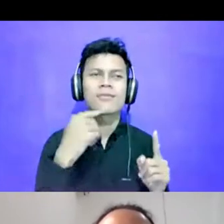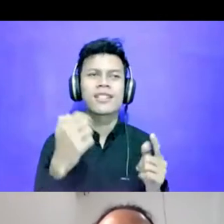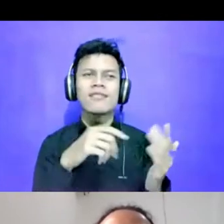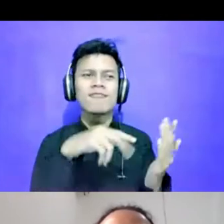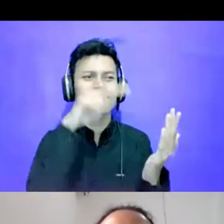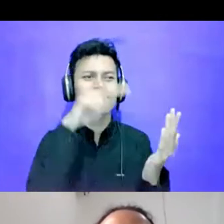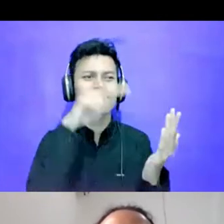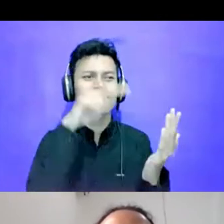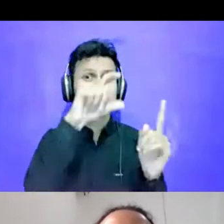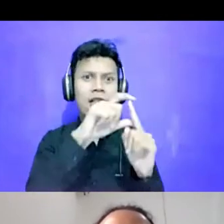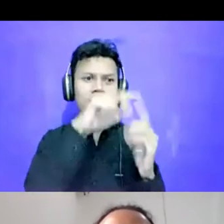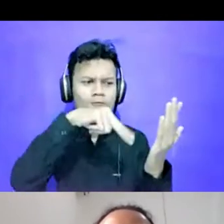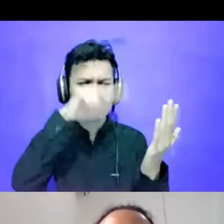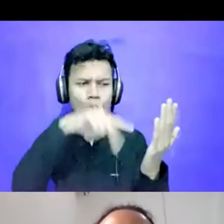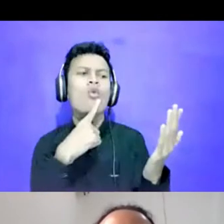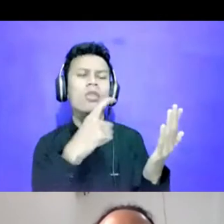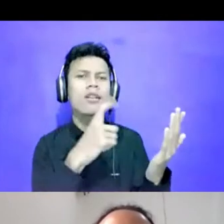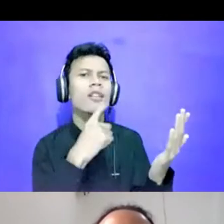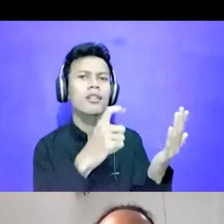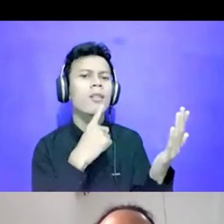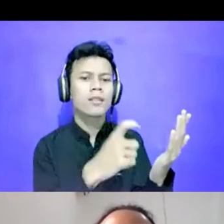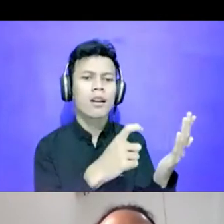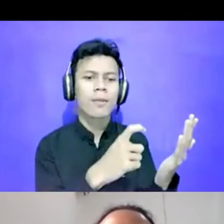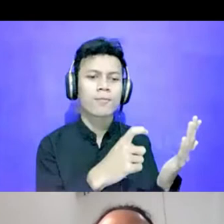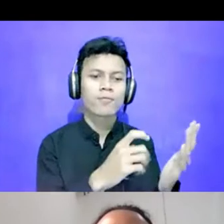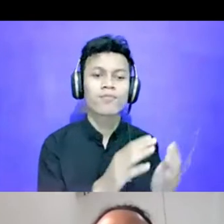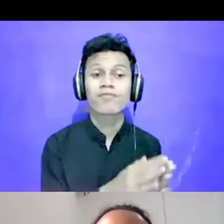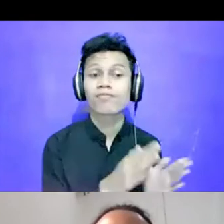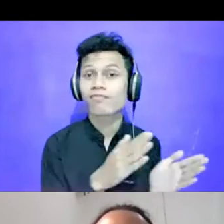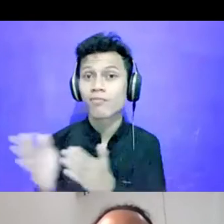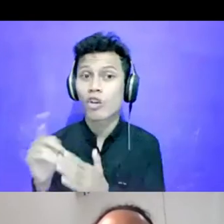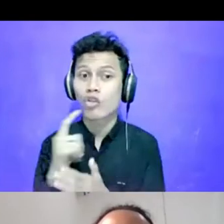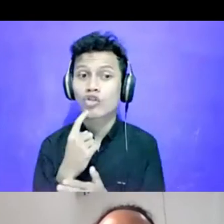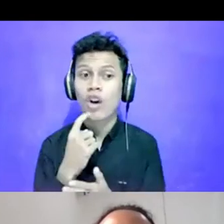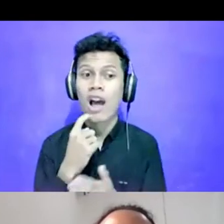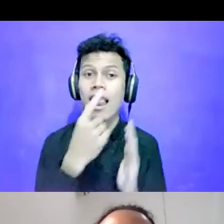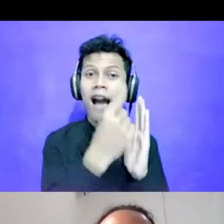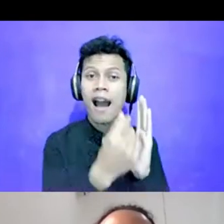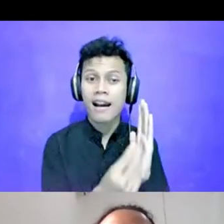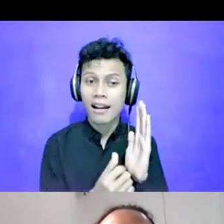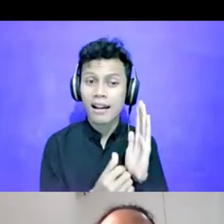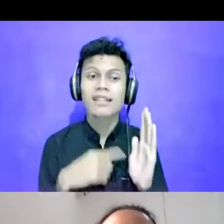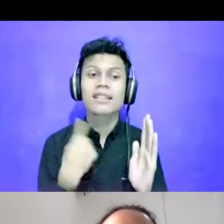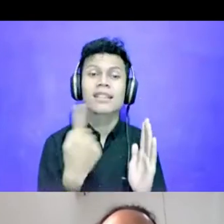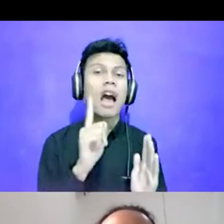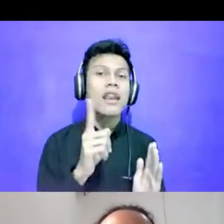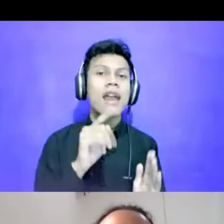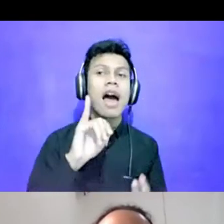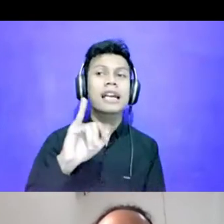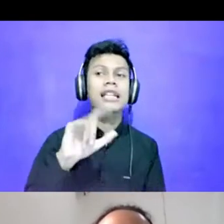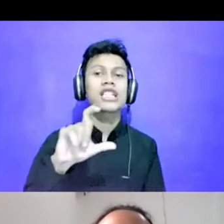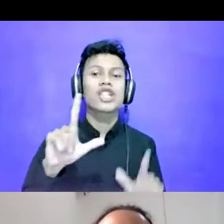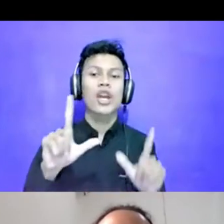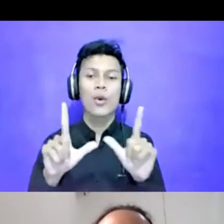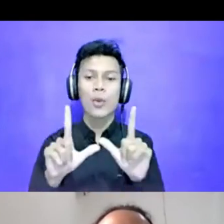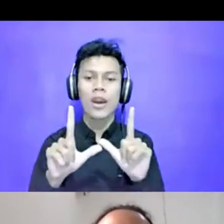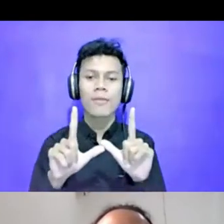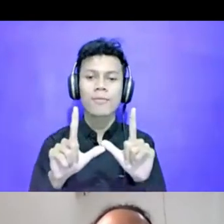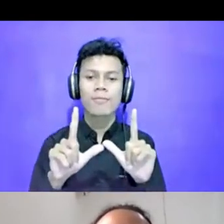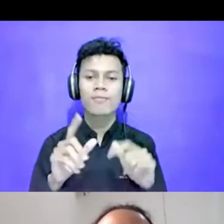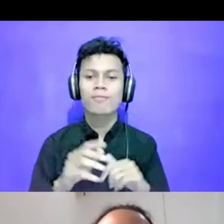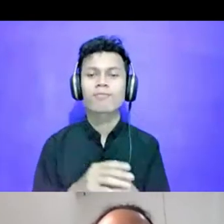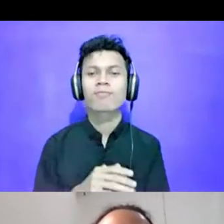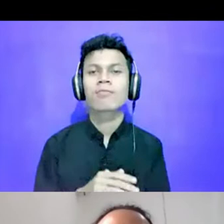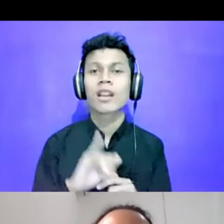Kemudian kita juga bisa kalau misalnya soal anggaran itu kita punya ICW, Indonesian Corruption World